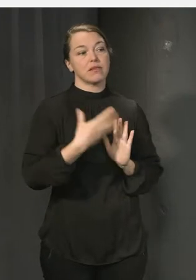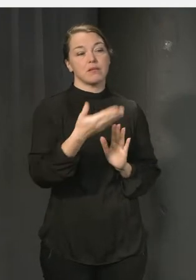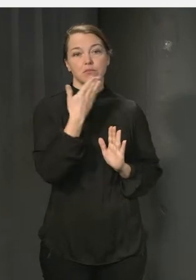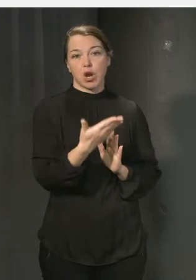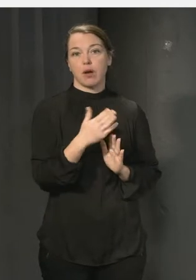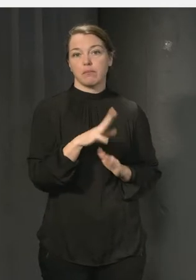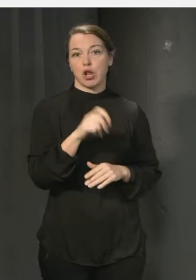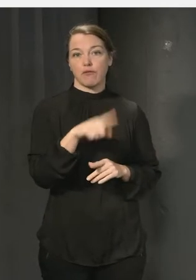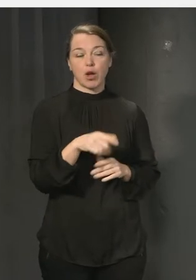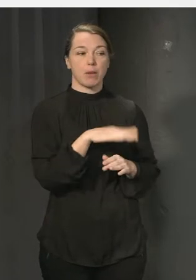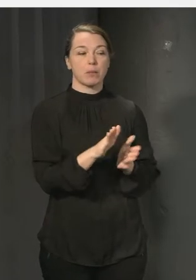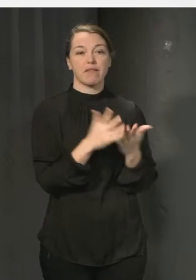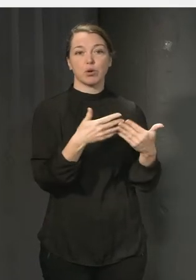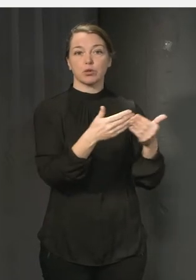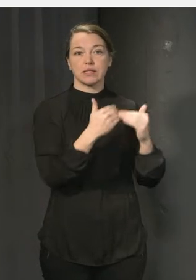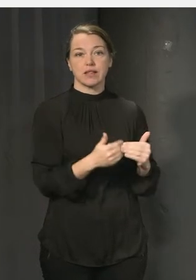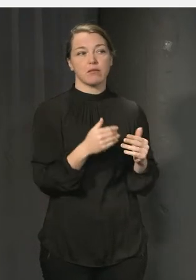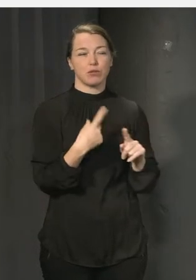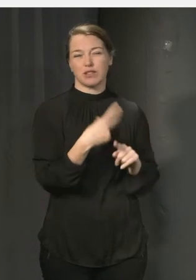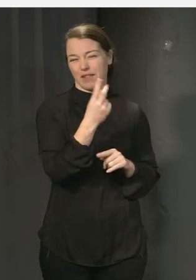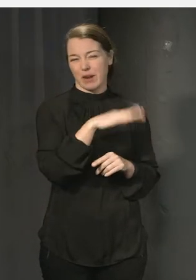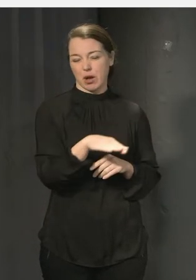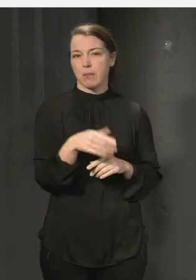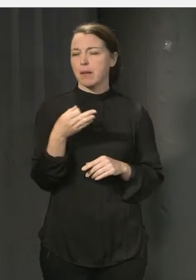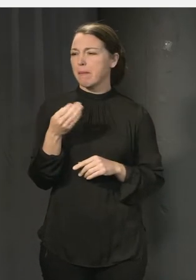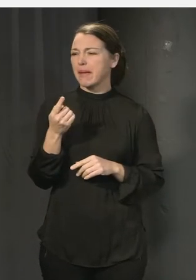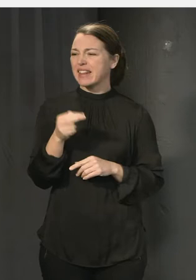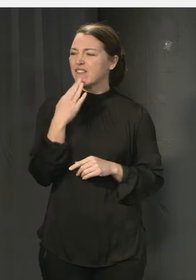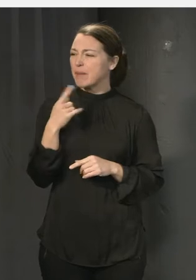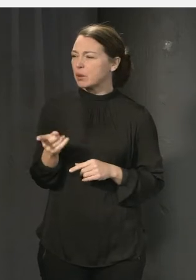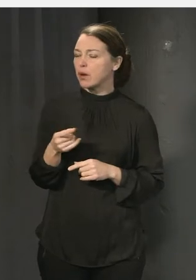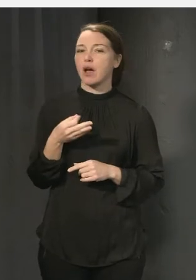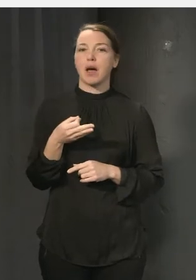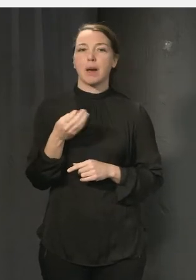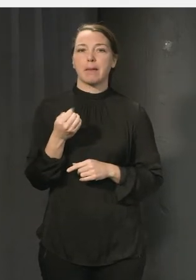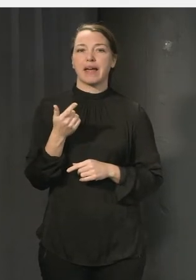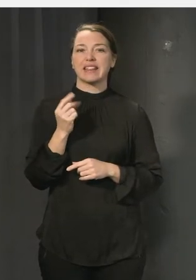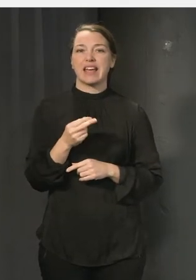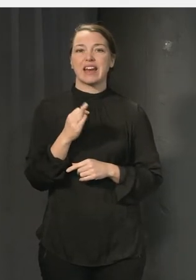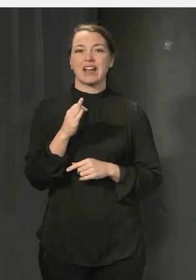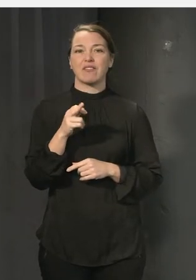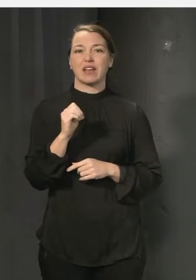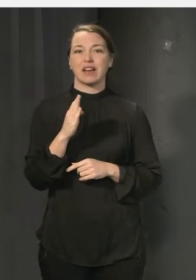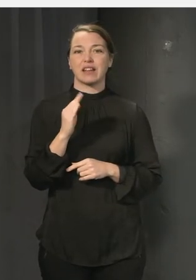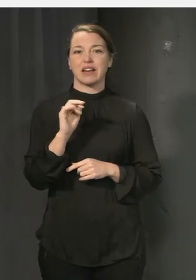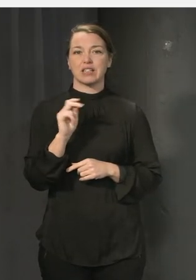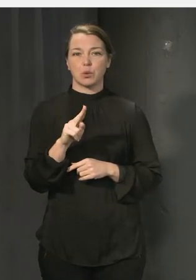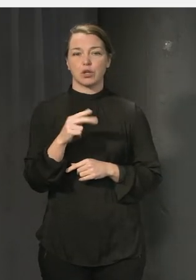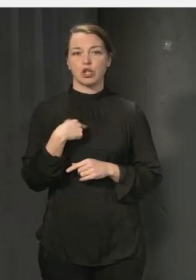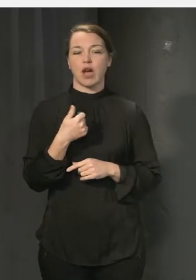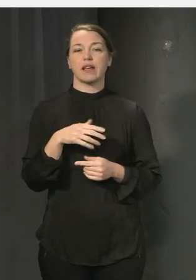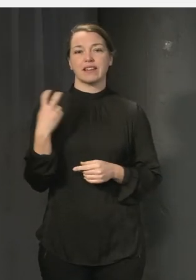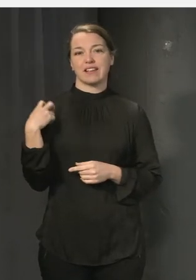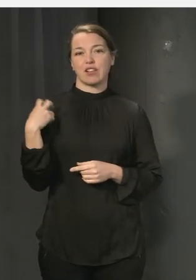Och för att presentera er lite grann, vill du börja Peter? Vem är du? Ja, jag heter Peter Fredriksson och jag är generaldirektör på Skolverket.